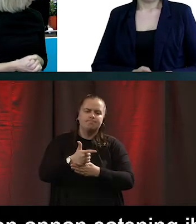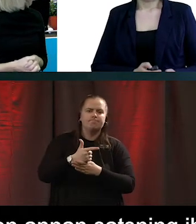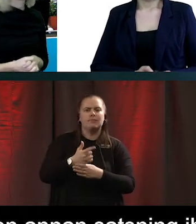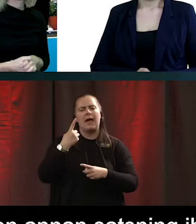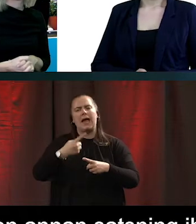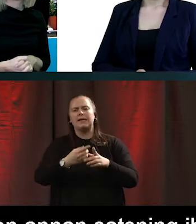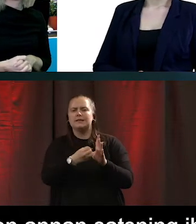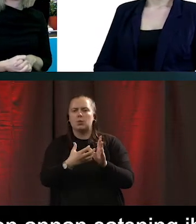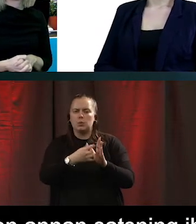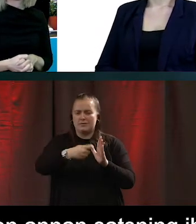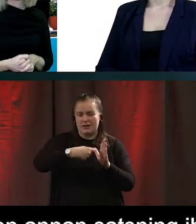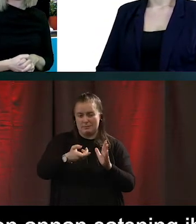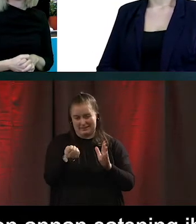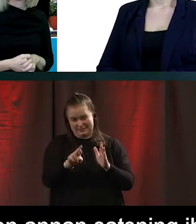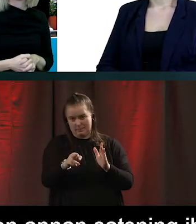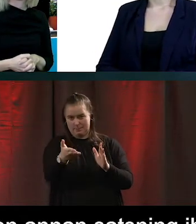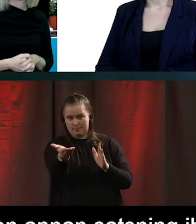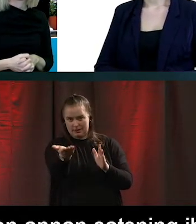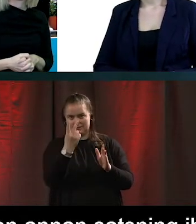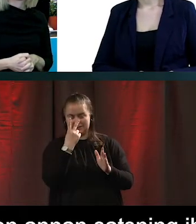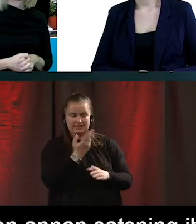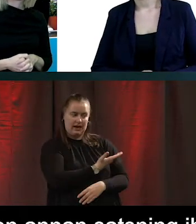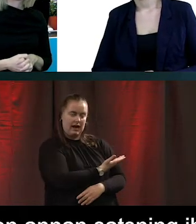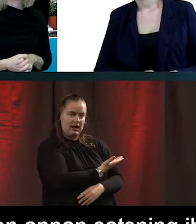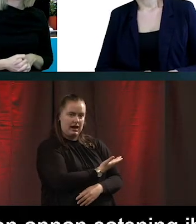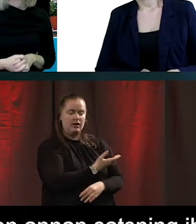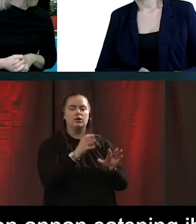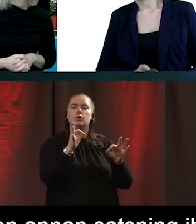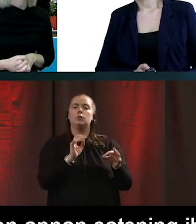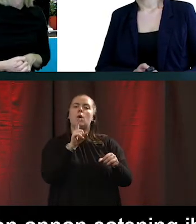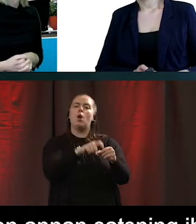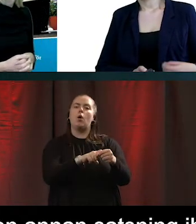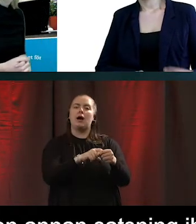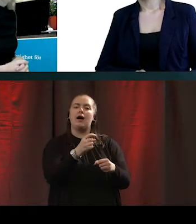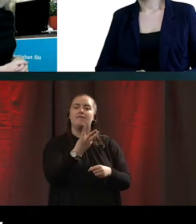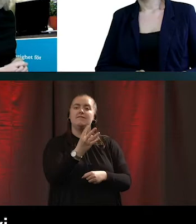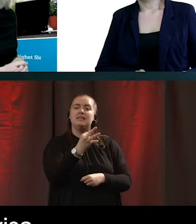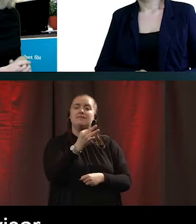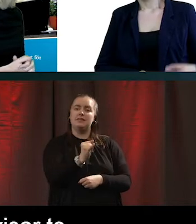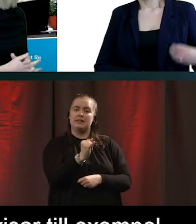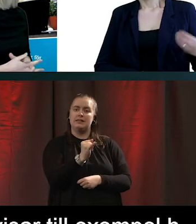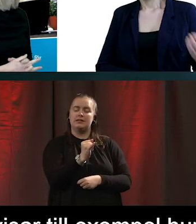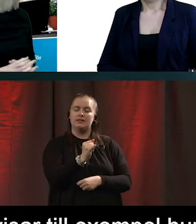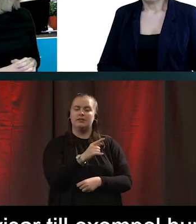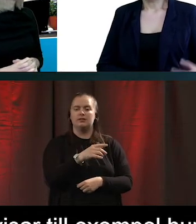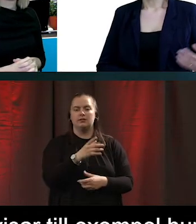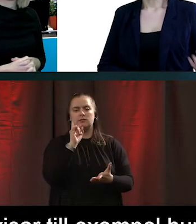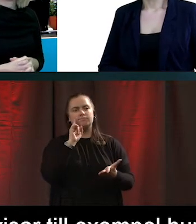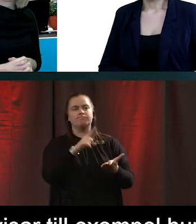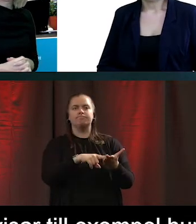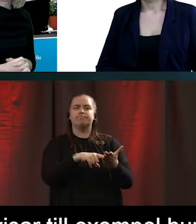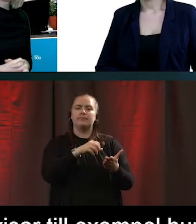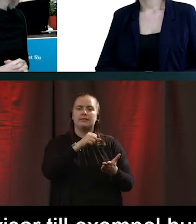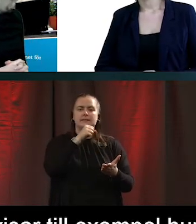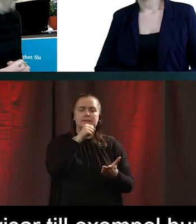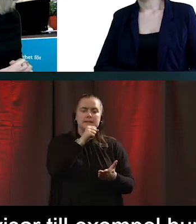Exemplet ni kan se på bilden här är ju hur man loggar in på wifi. Det är ju för att senioren ska kunna återkomma gång